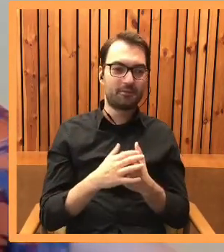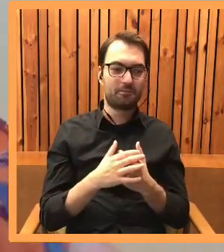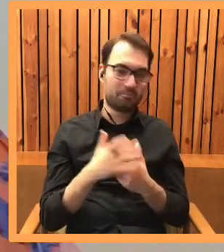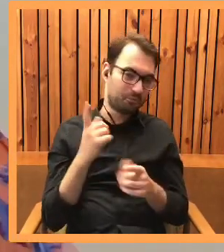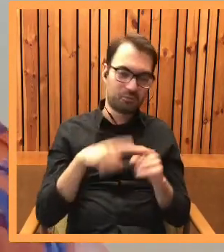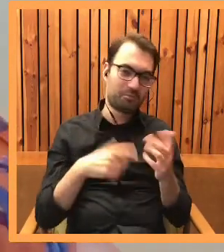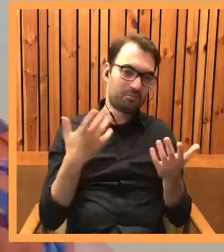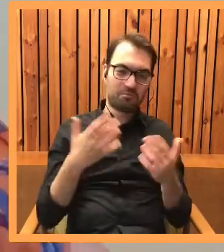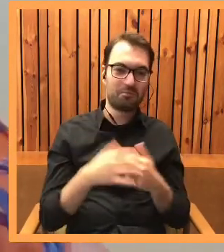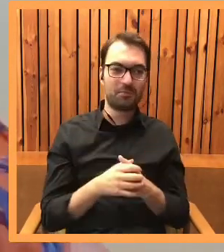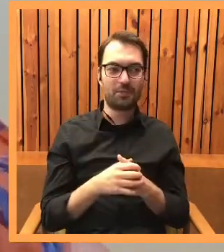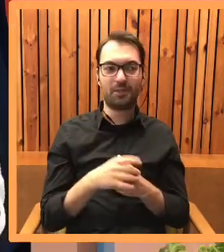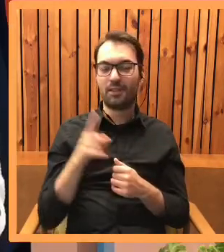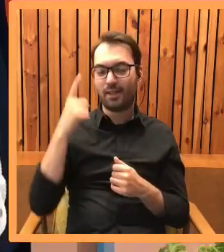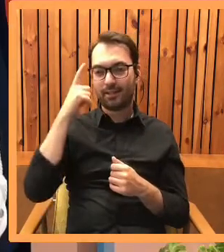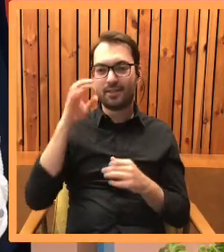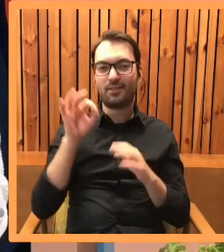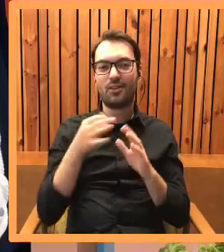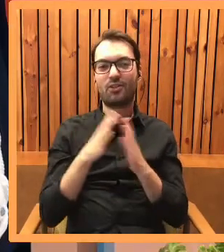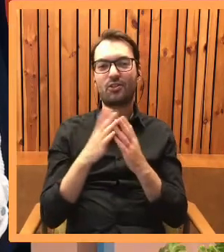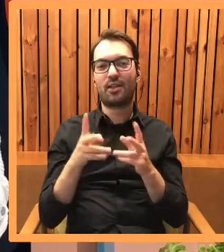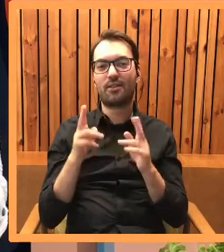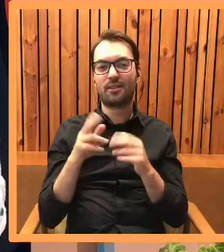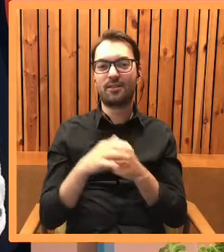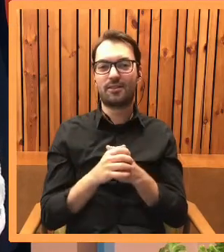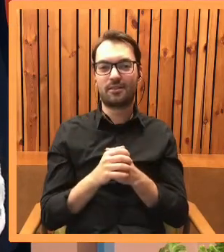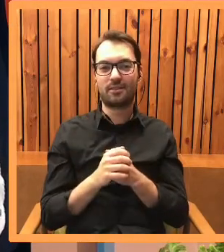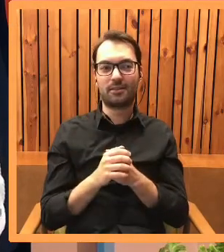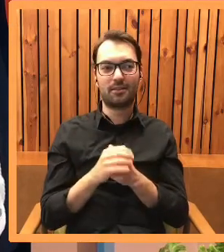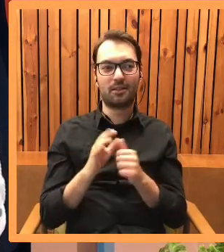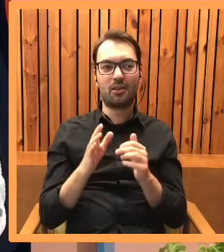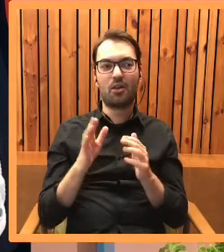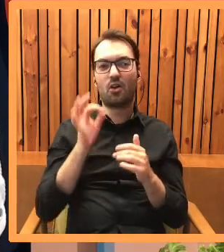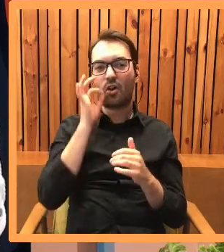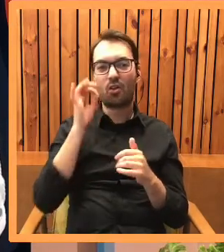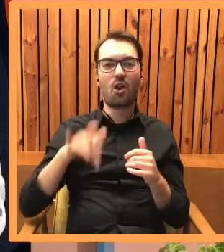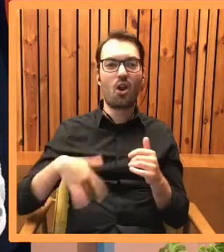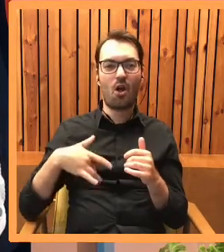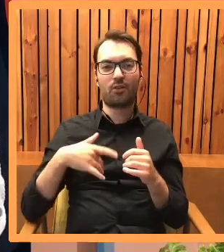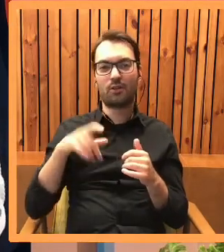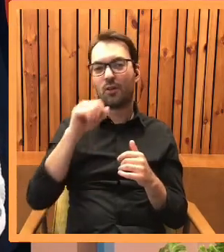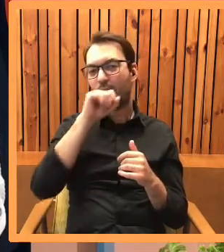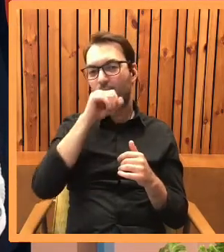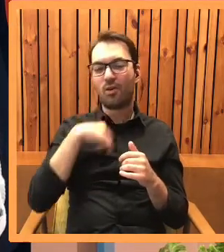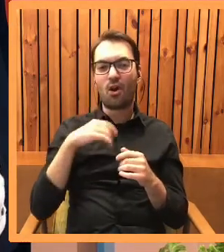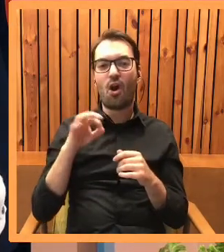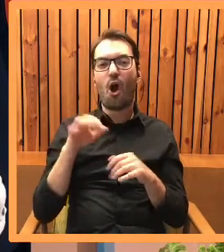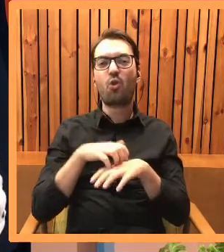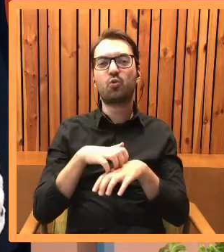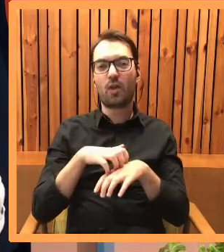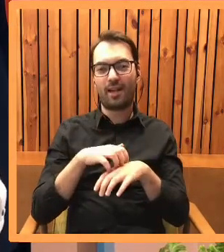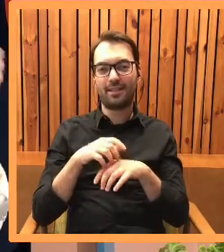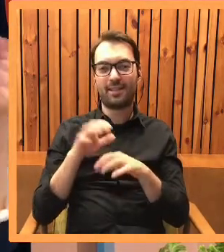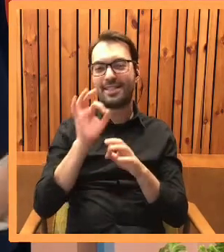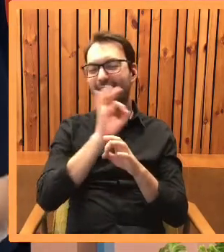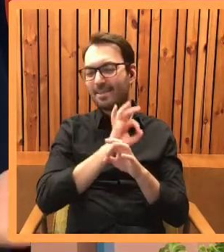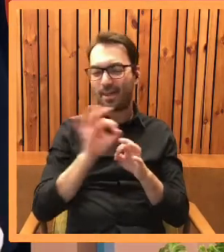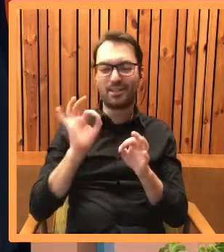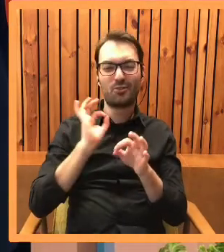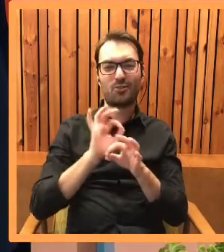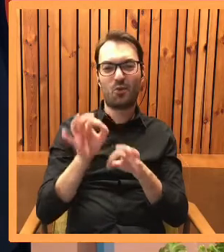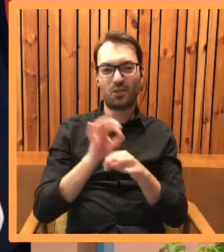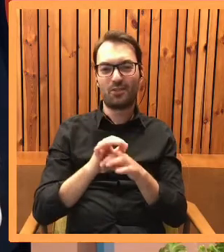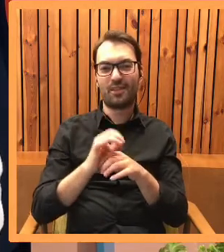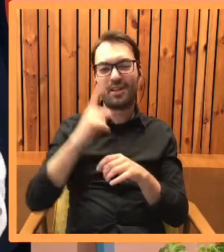teraz mieszkają z nami. Przypomniałaś mi fragment w twojej książce Ja cię kocham, ty miał, kiedy kot Lord jest fanem odczulania. I celowo, złośliwie